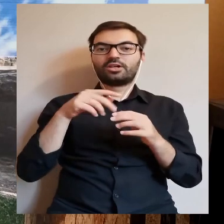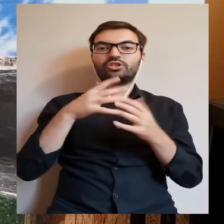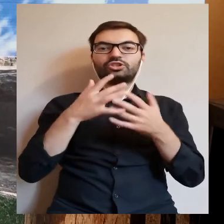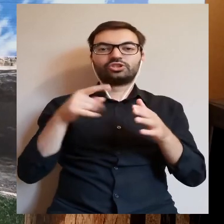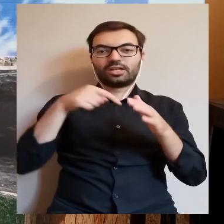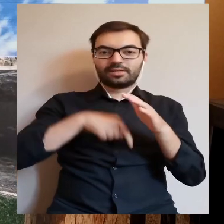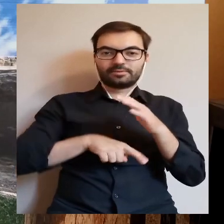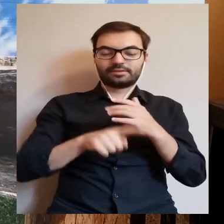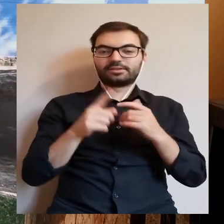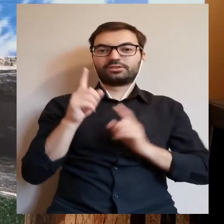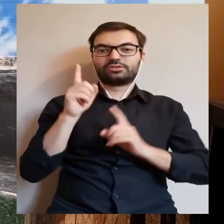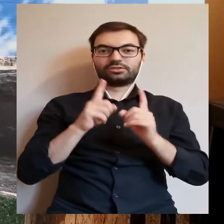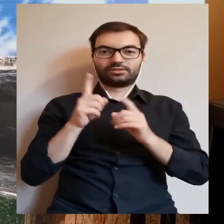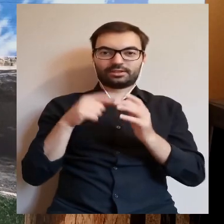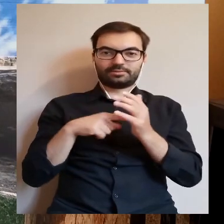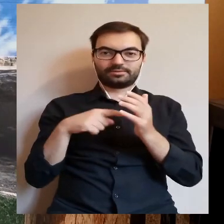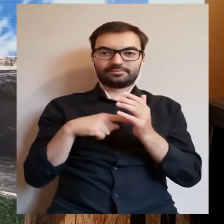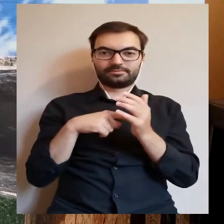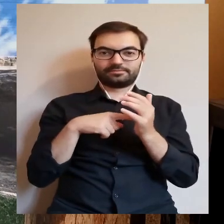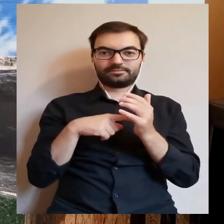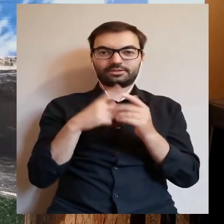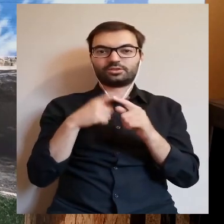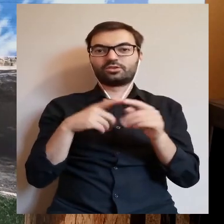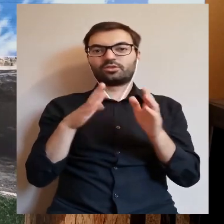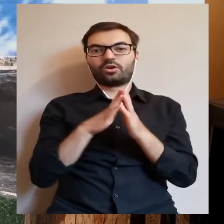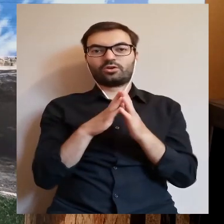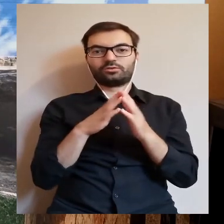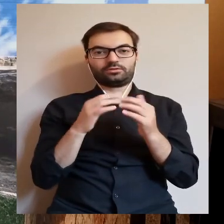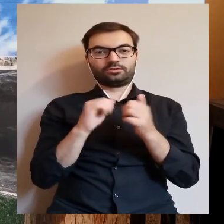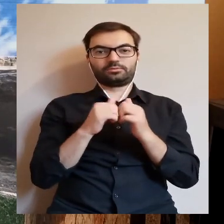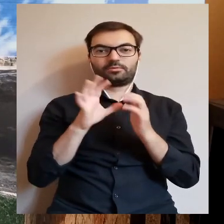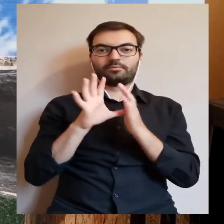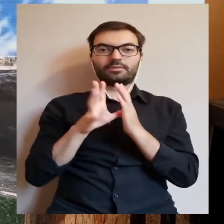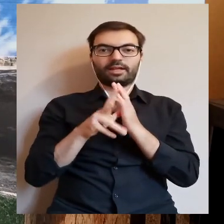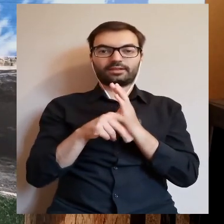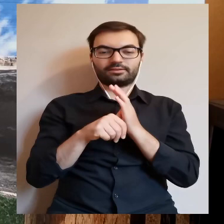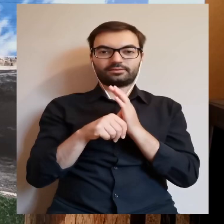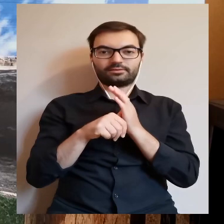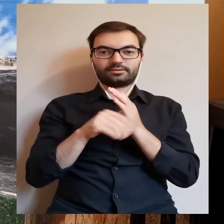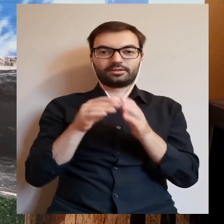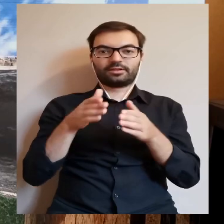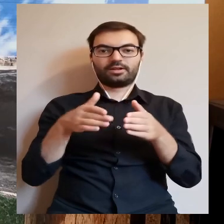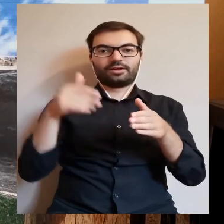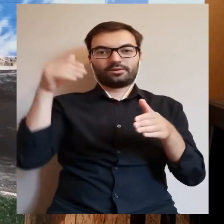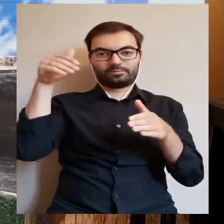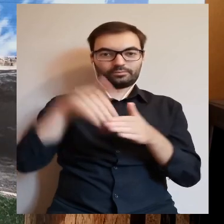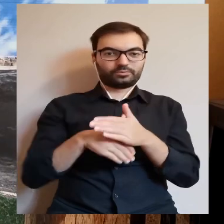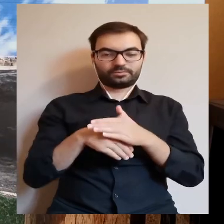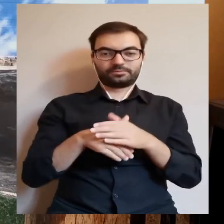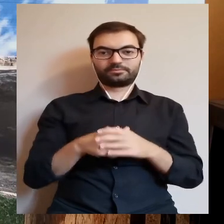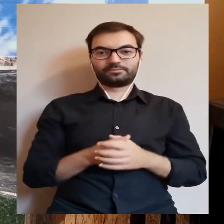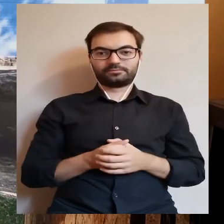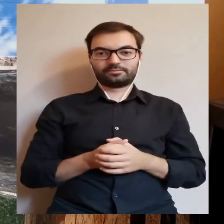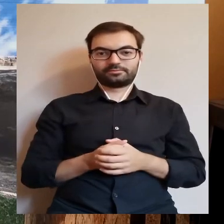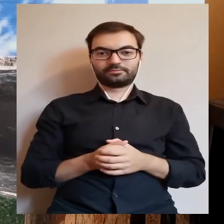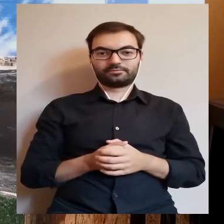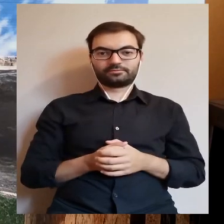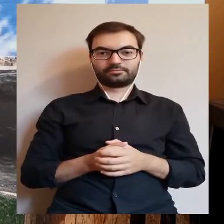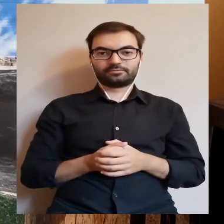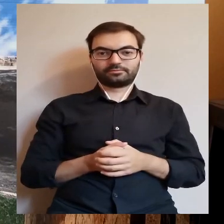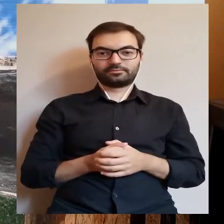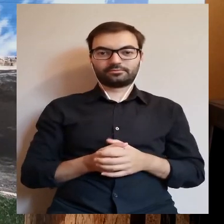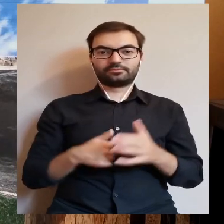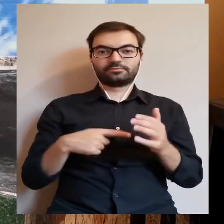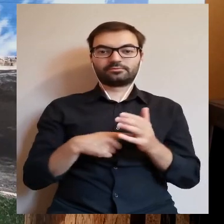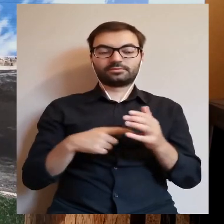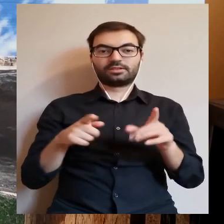spod ziemi, bo czasami to bywało i tak, że kościoły czy całe miasta z kościołami zapadały się pod ziemię, to